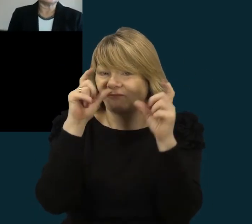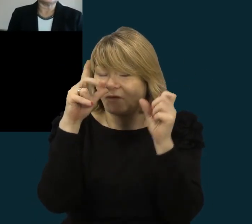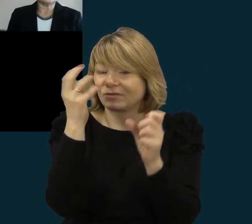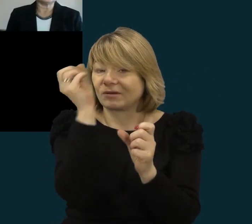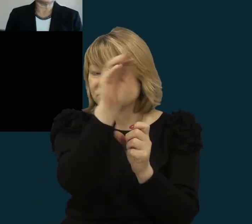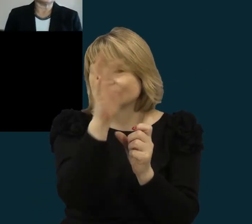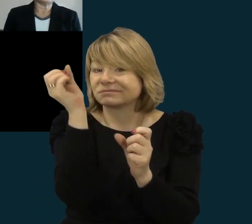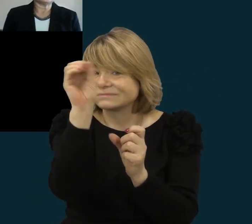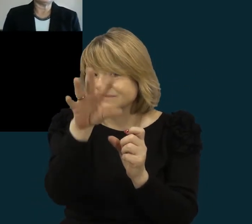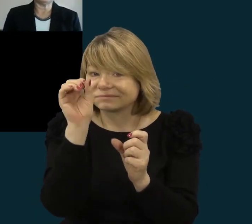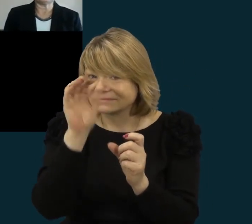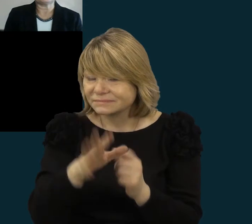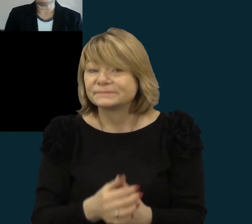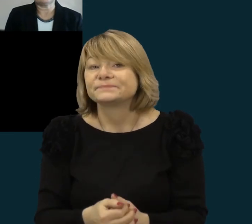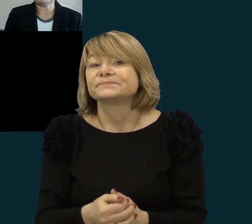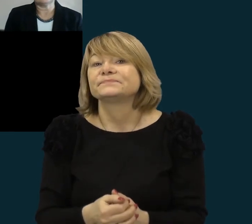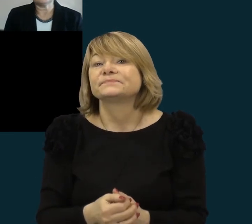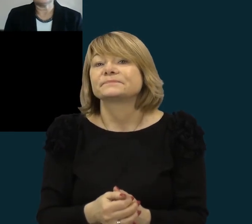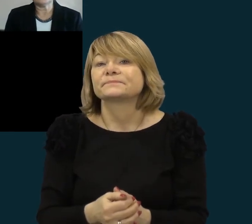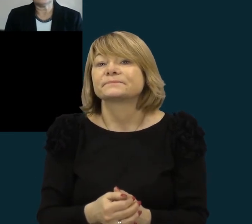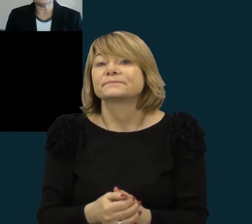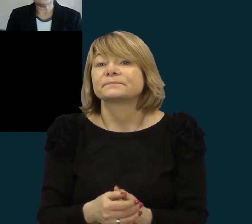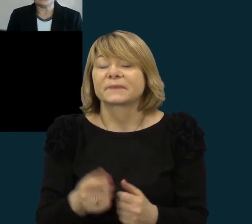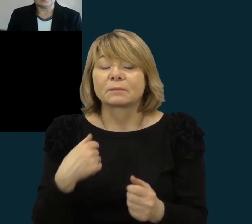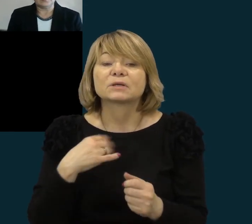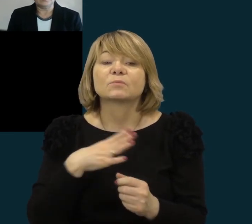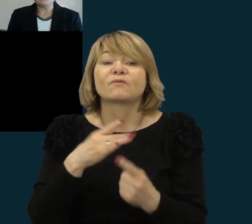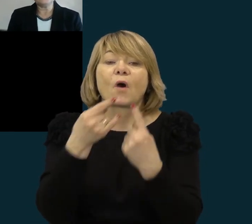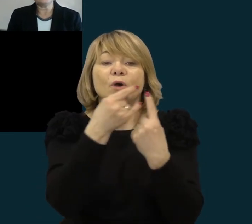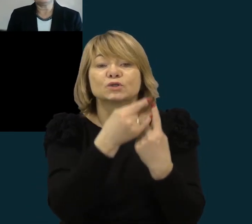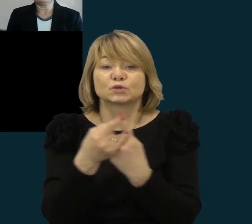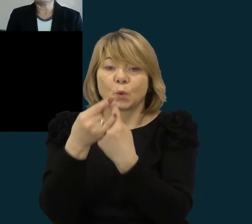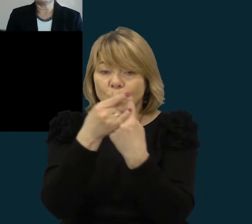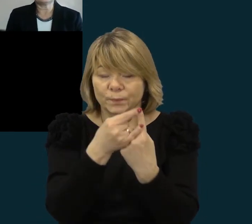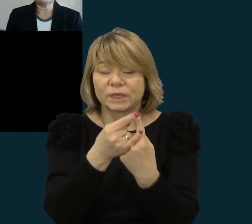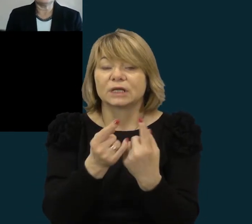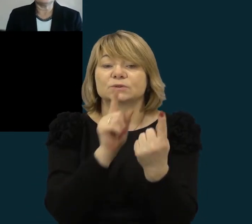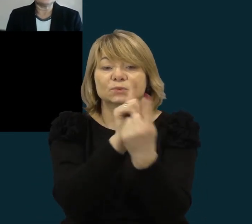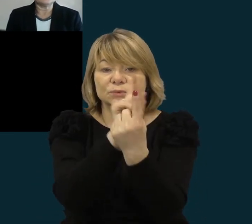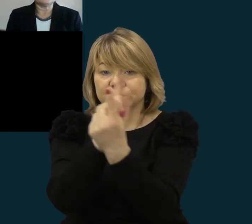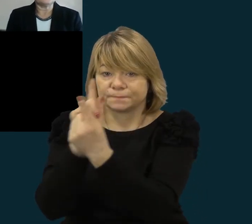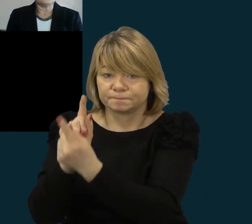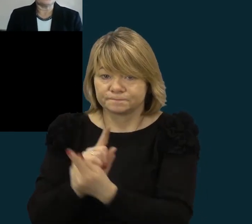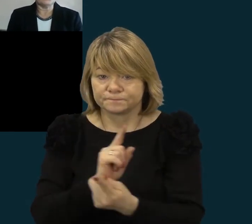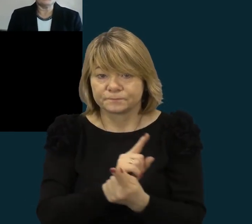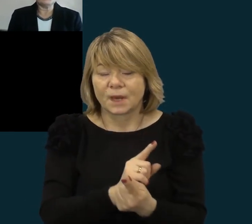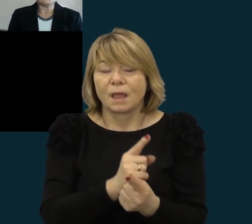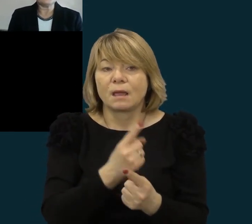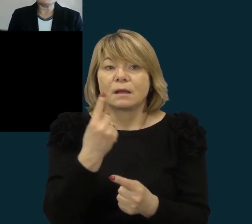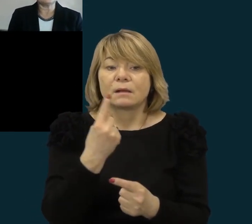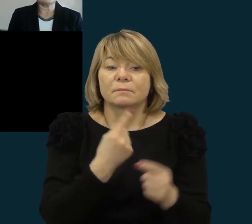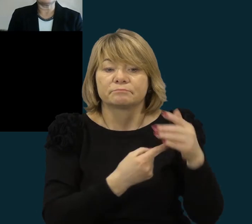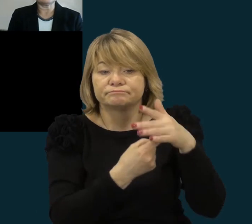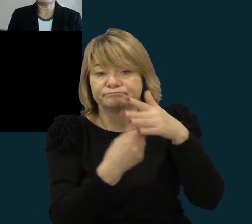tada susitorganizavom Zoom susitikimą su pirmu